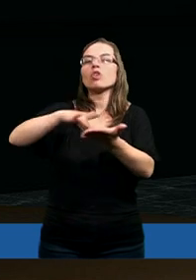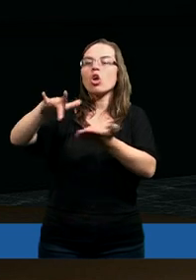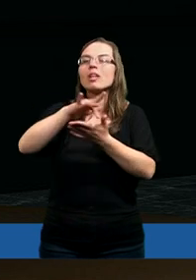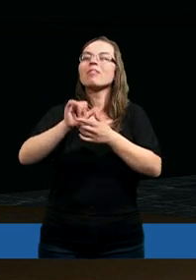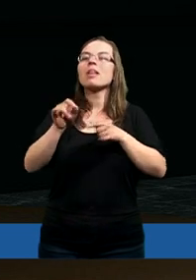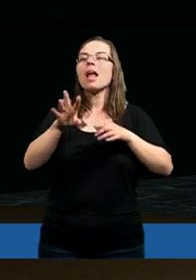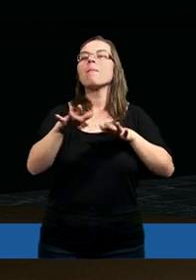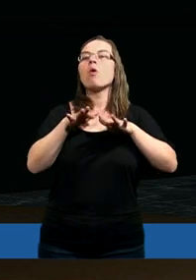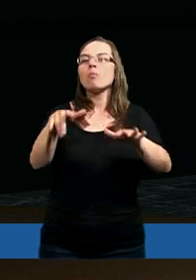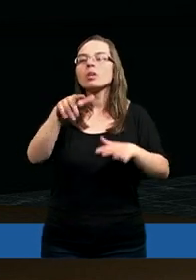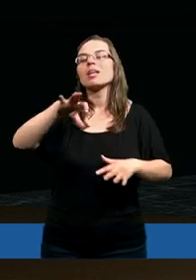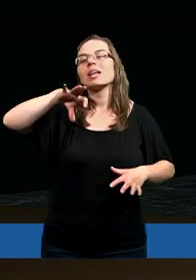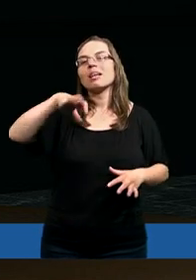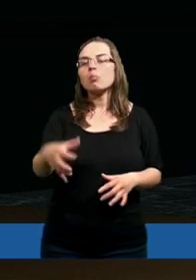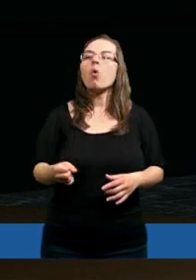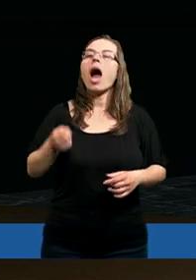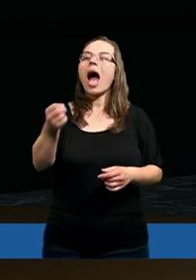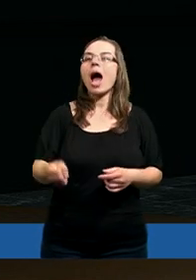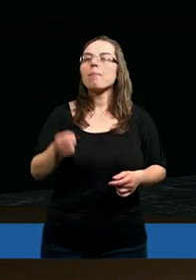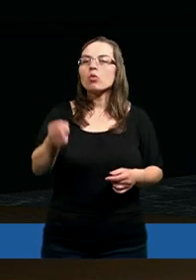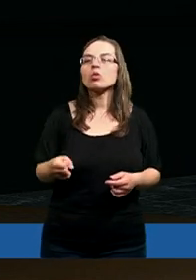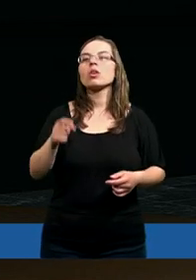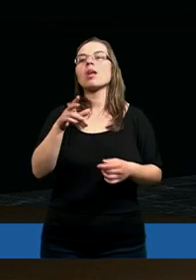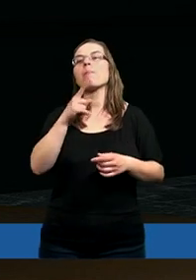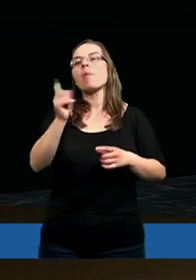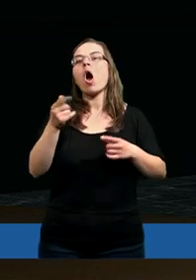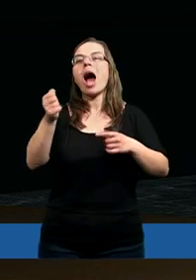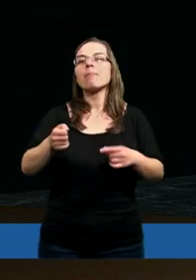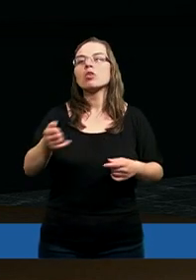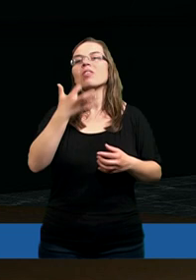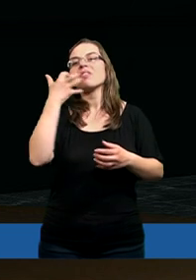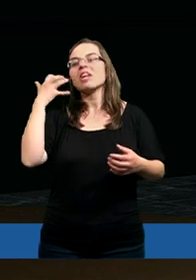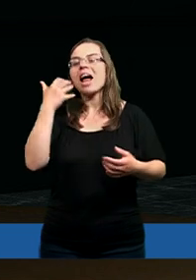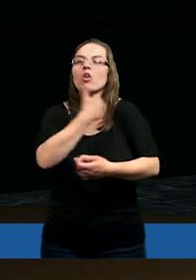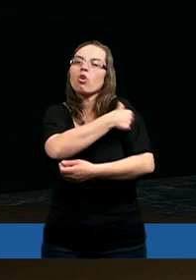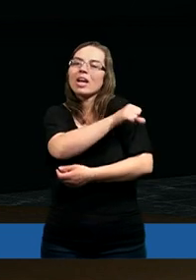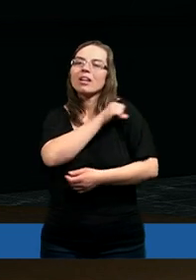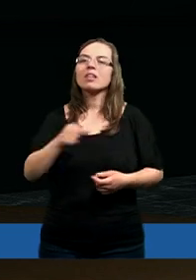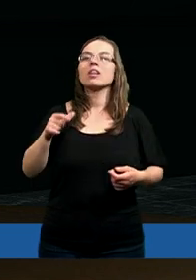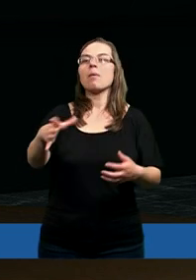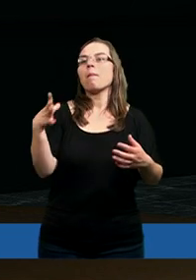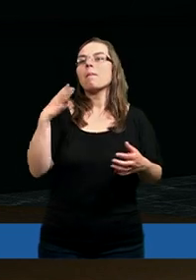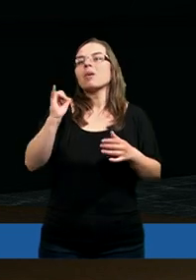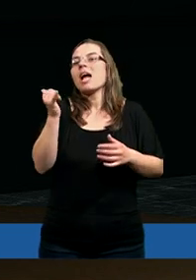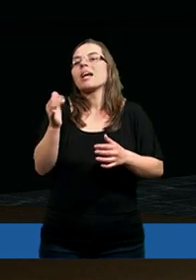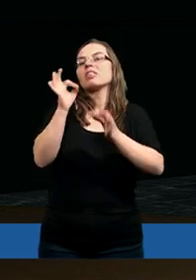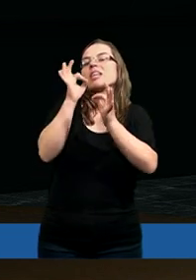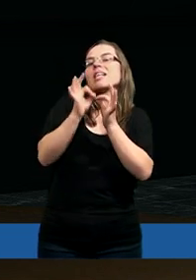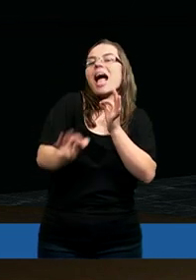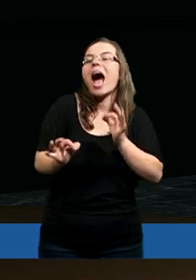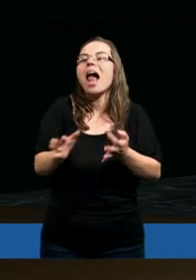przekonanie, że ten zbór apostolski, poapostolski, wczesnochrześcijański to był jakiś